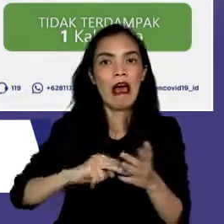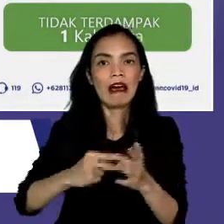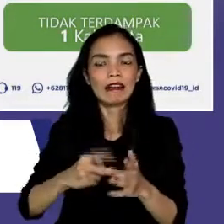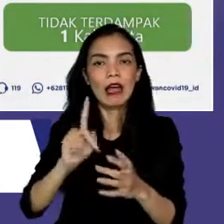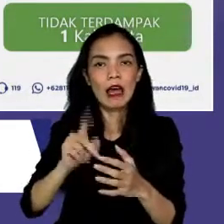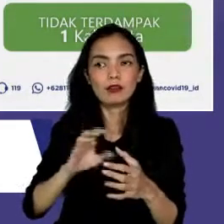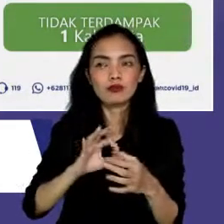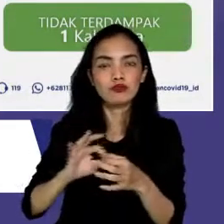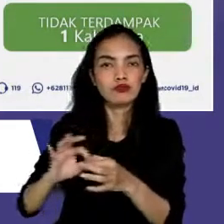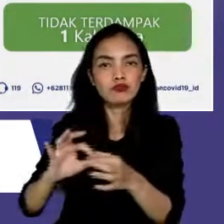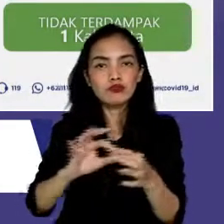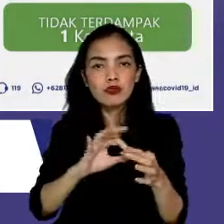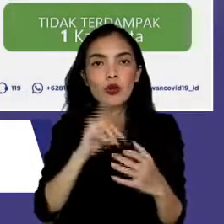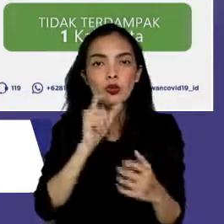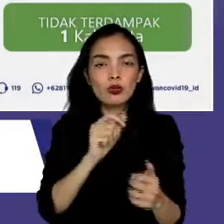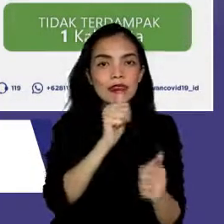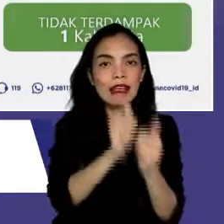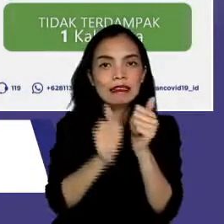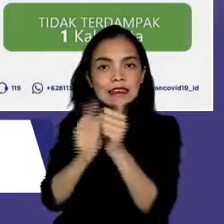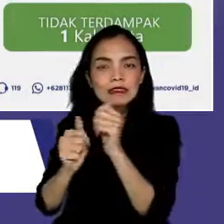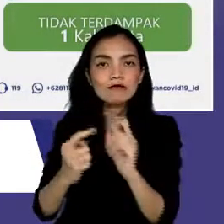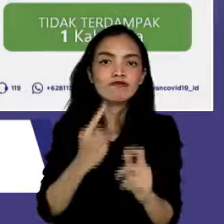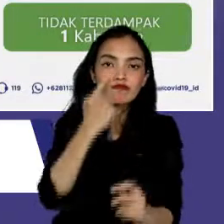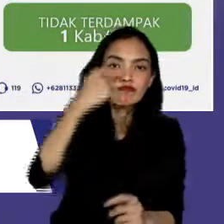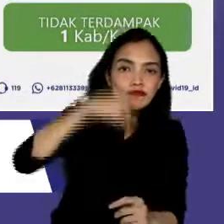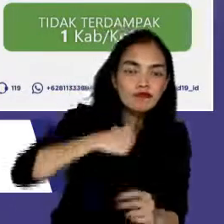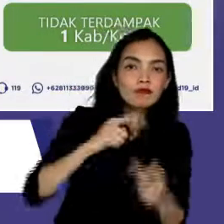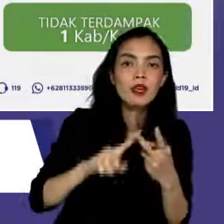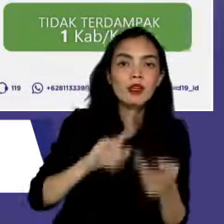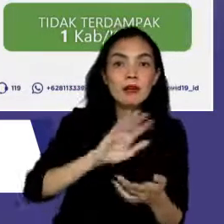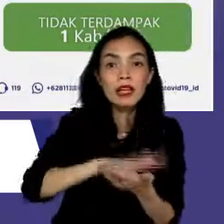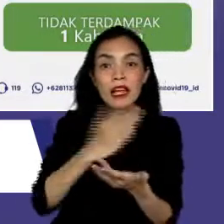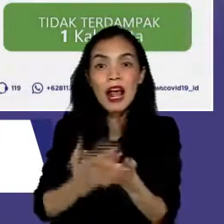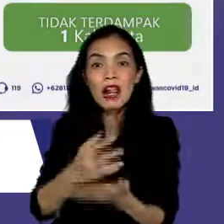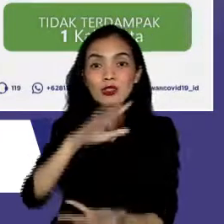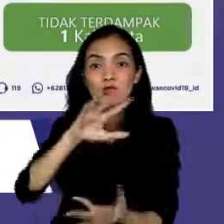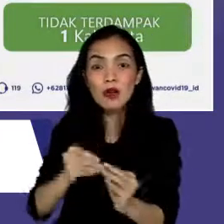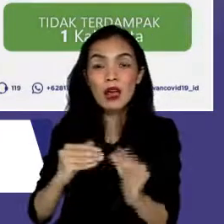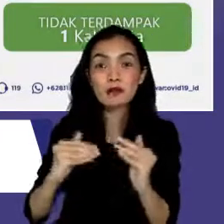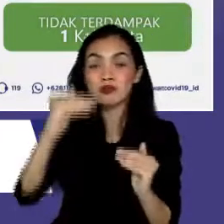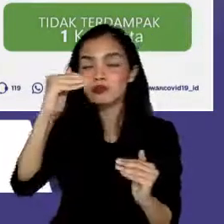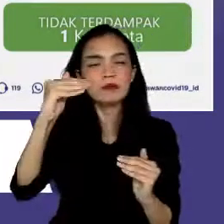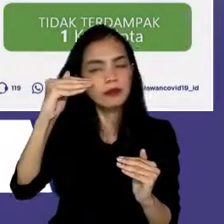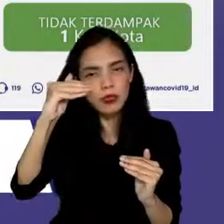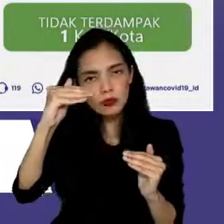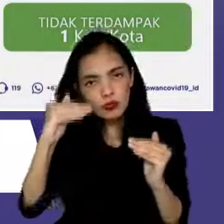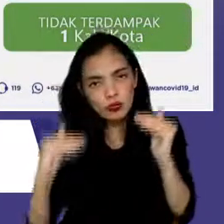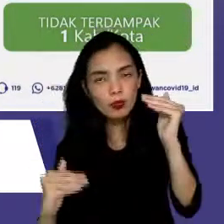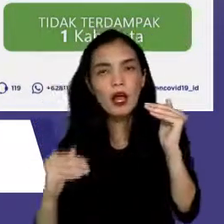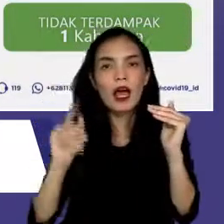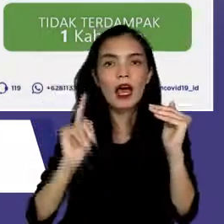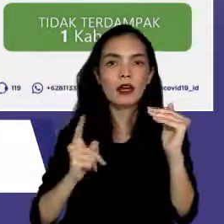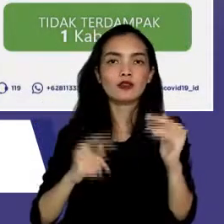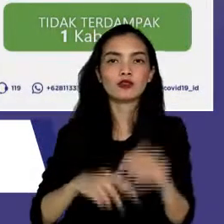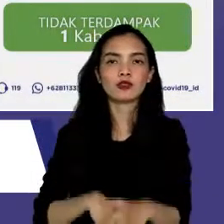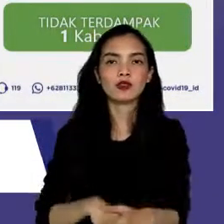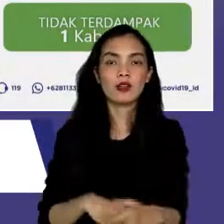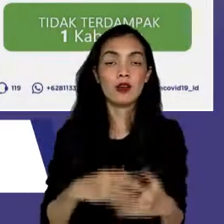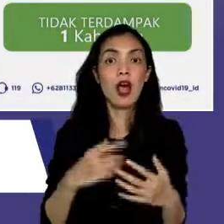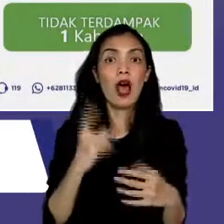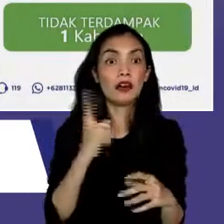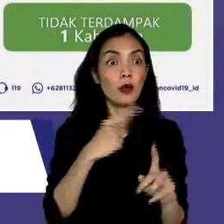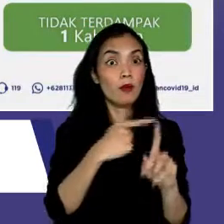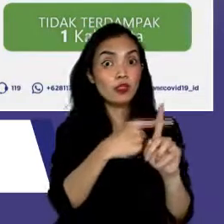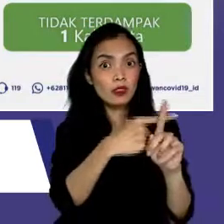menurunkan angka kematian. Perkembangan yang sudah baik seperti kasus positif, kasus aktif, dan bor harian